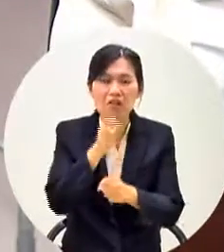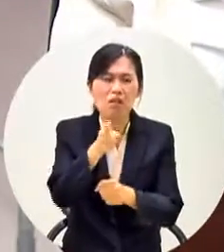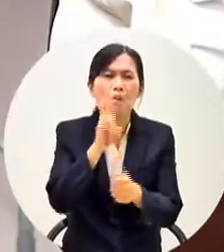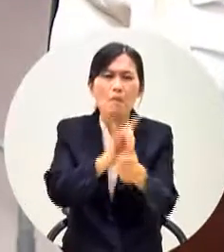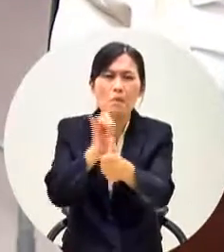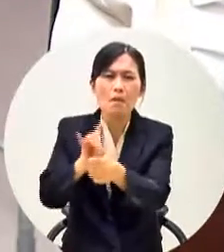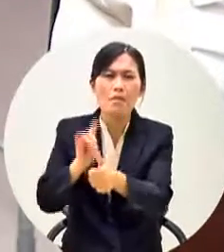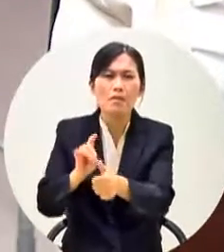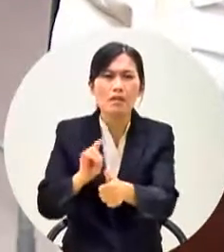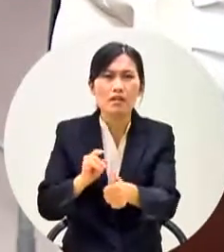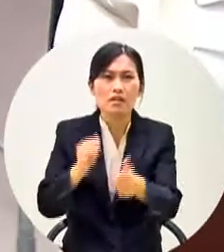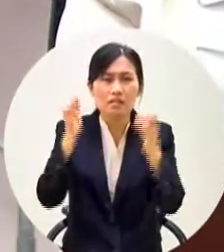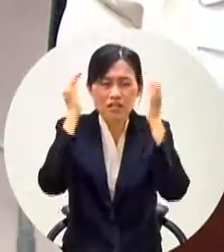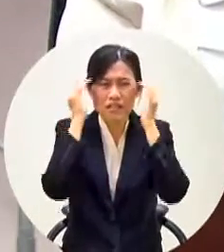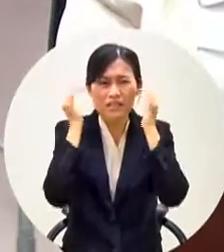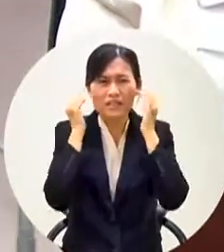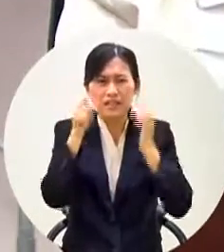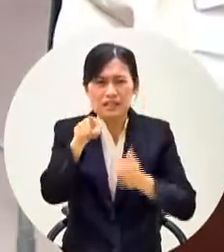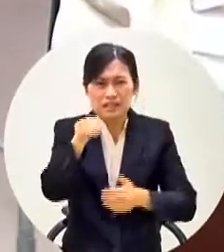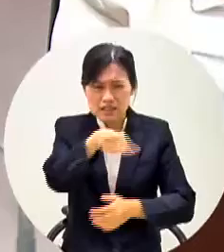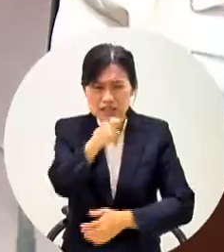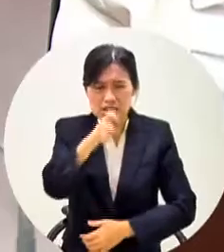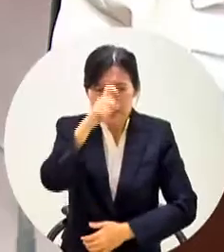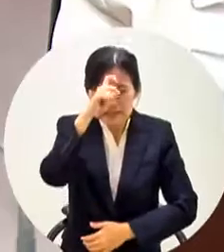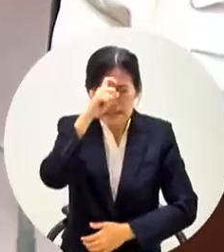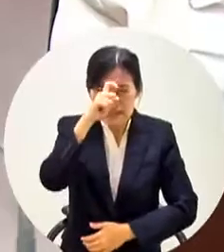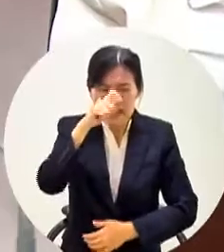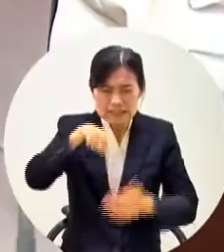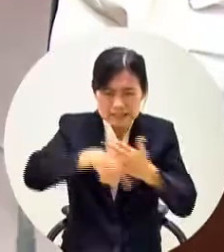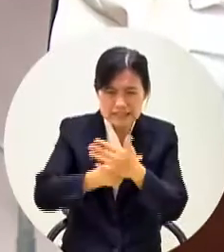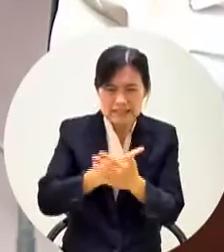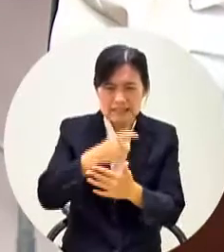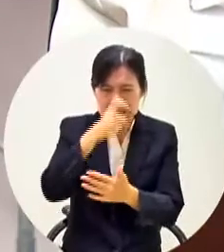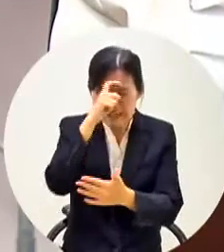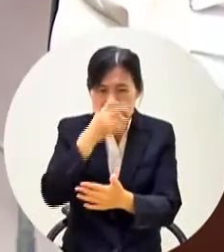頑固只想著圖利廠商還不思改進